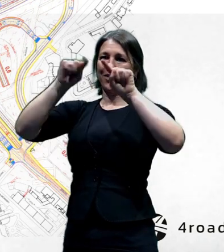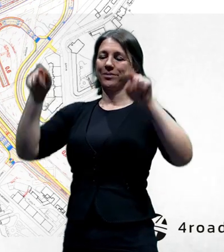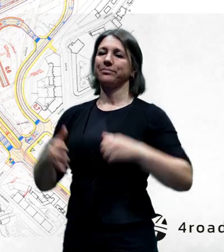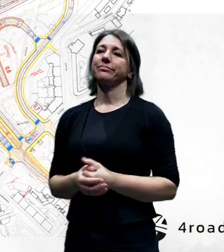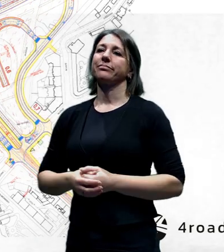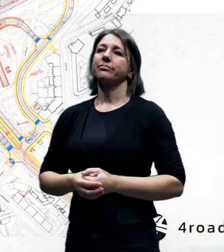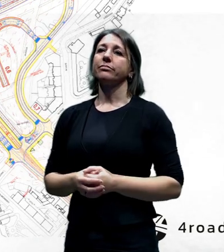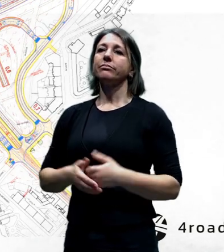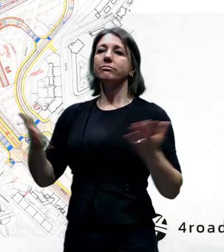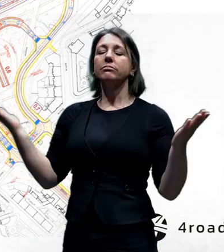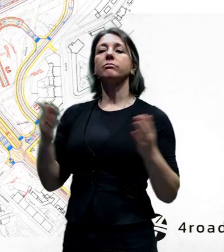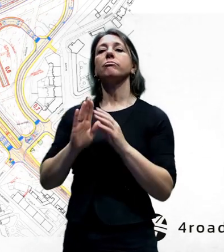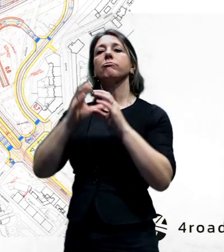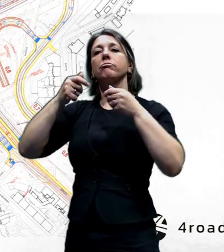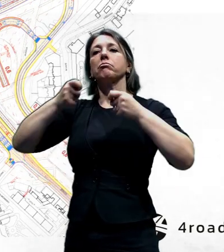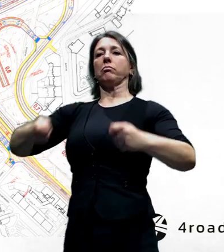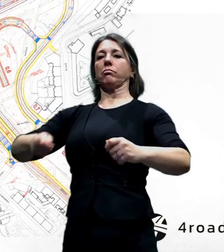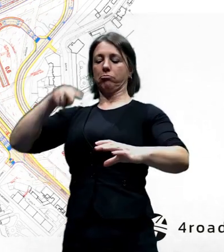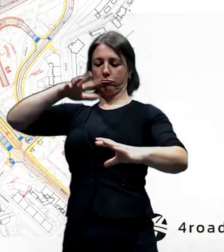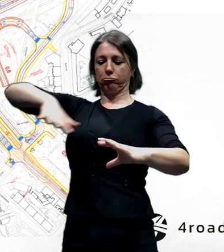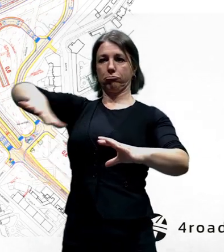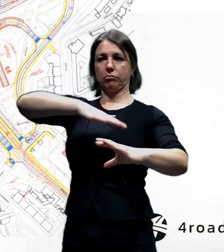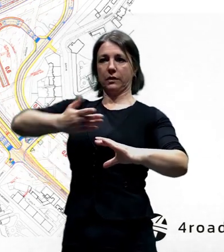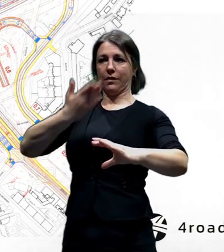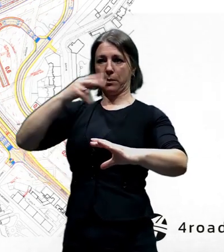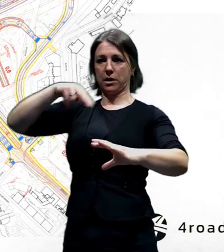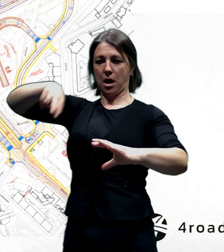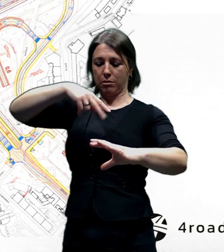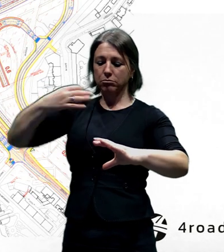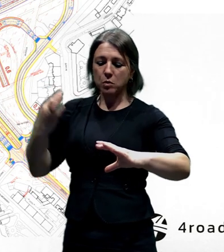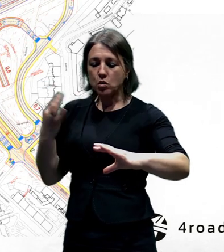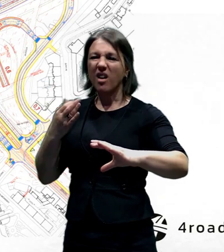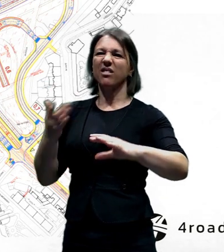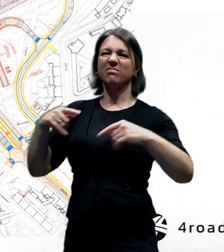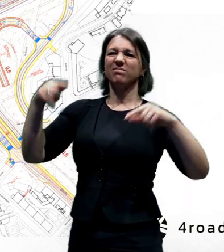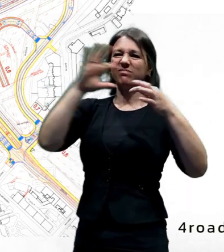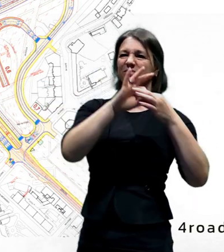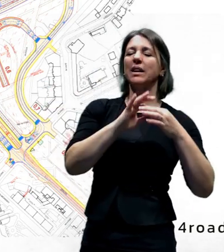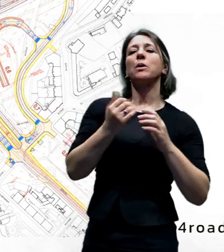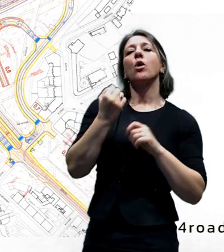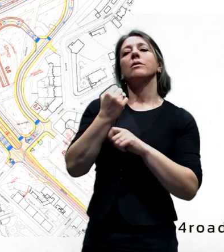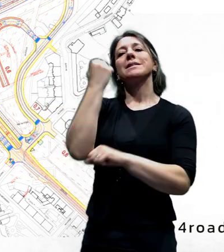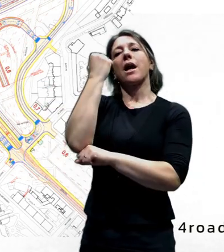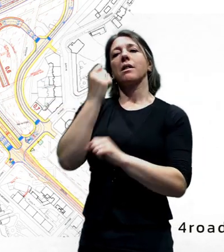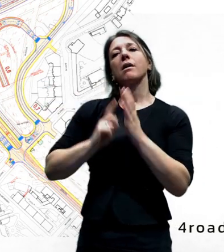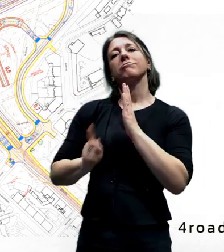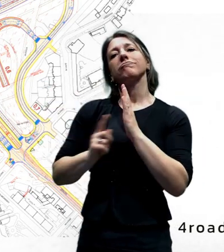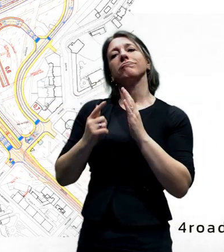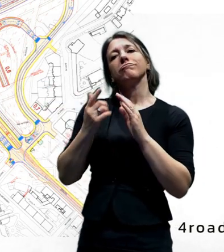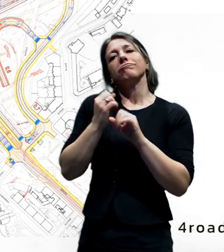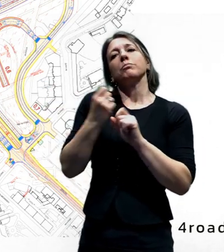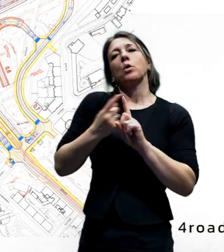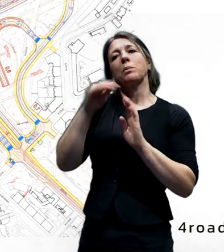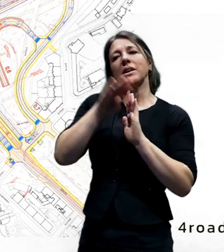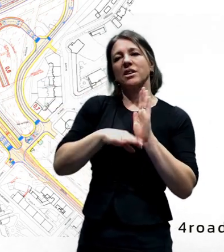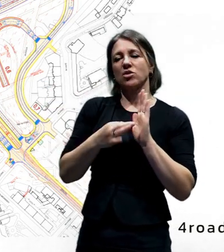Když se podíváme na povrch, dostanu se k tomu, co už bylo na začátku v metodice. Toto je v podstatě jediná varianta, ke kterém mělo